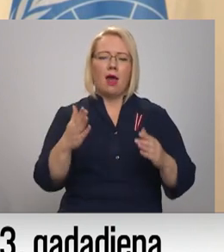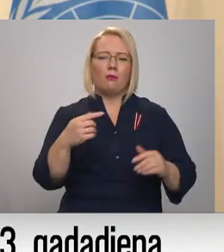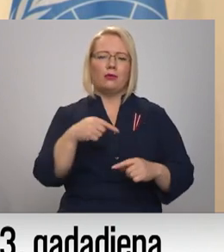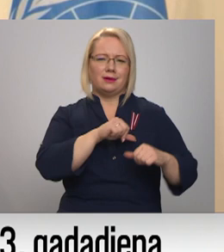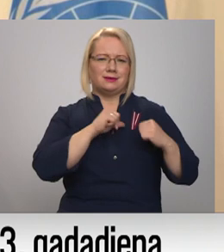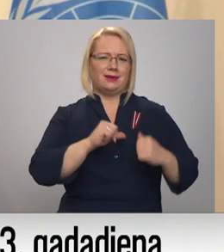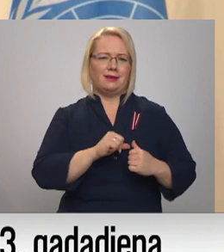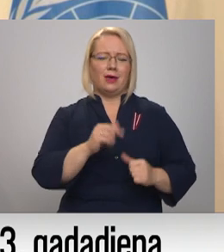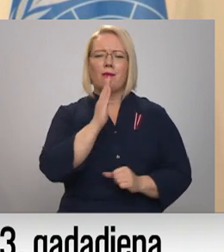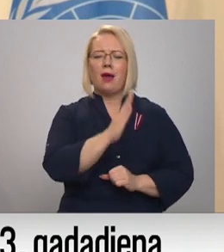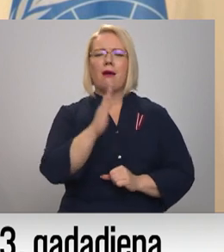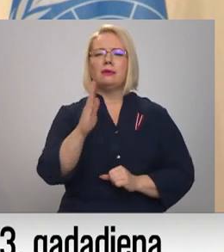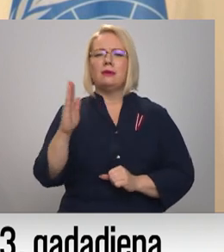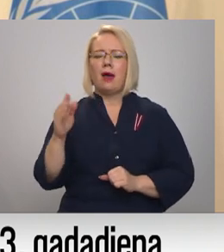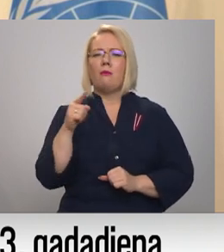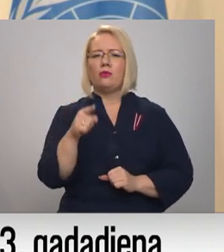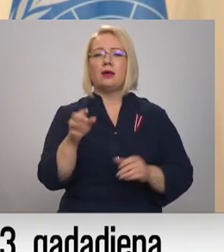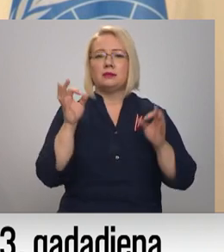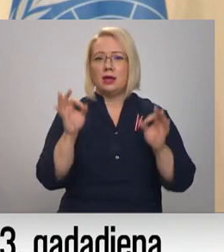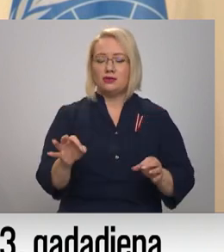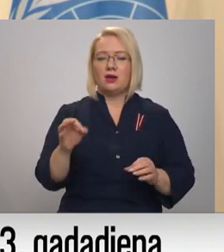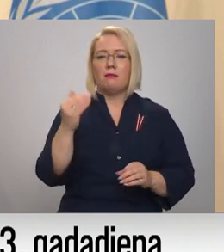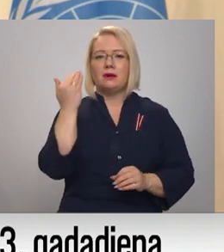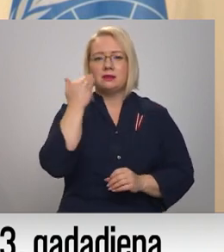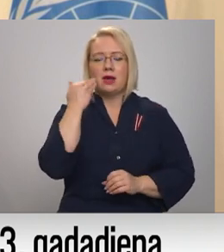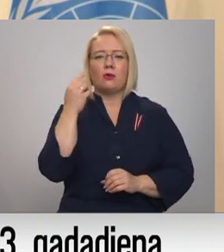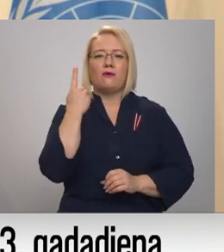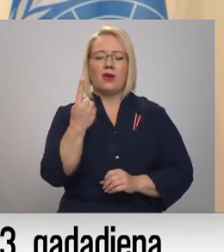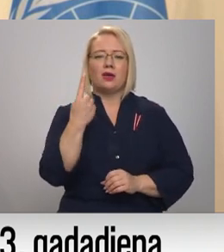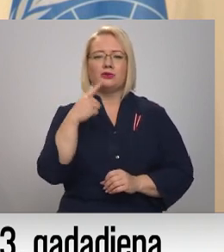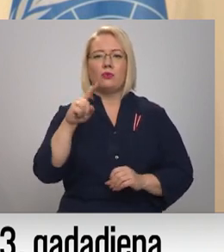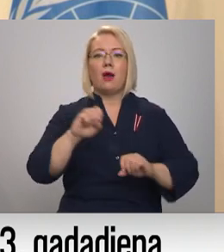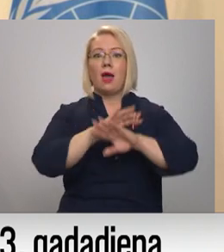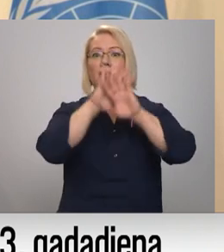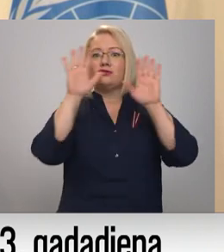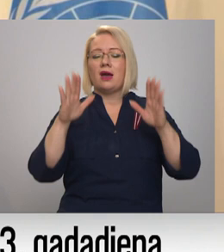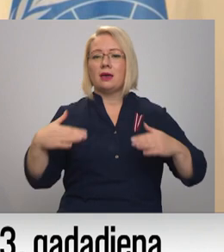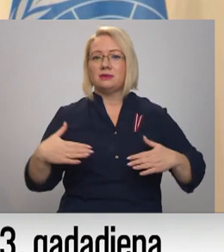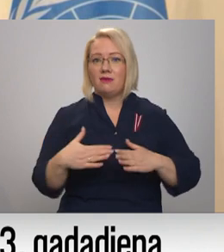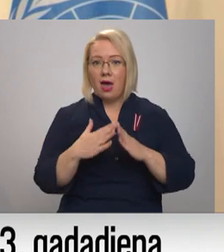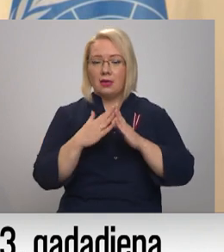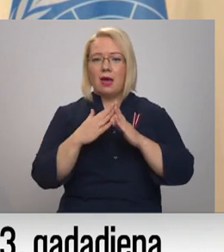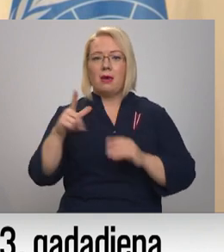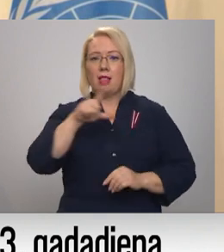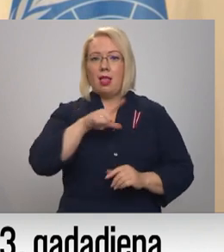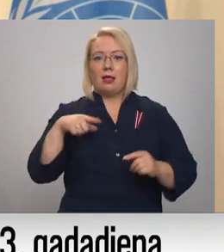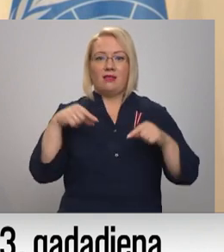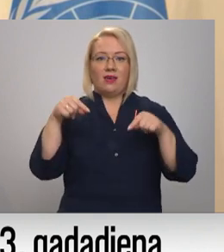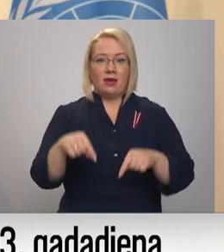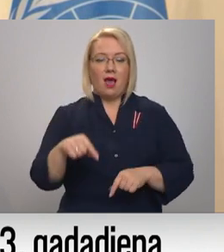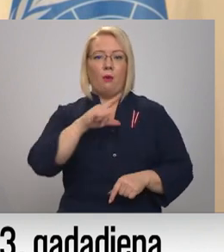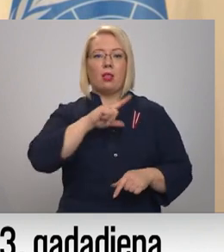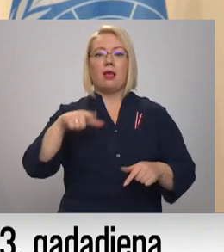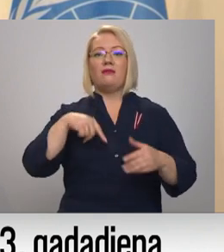un katram. Tas ir tiešām, es sauktu viens no gaišākām svētkiem Latvijā un Latvijas